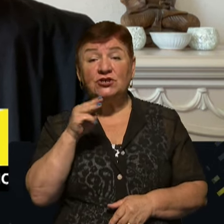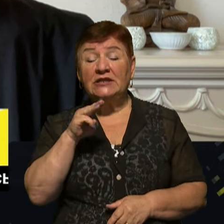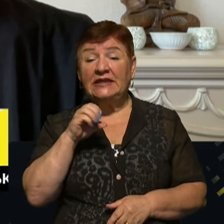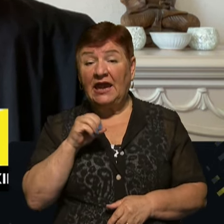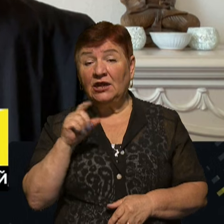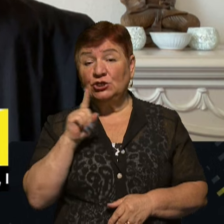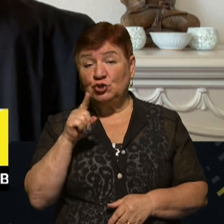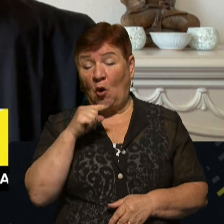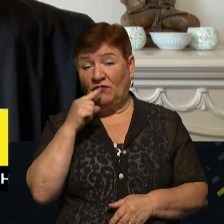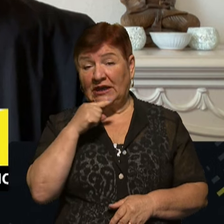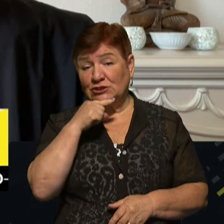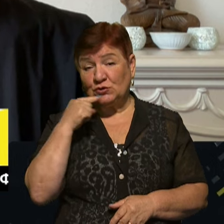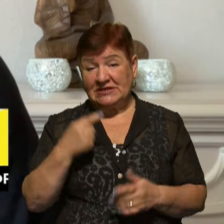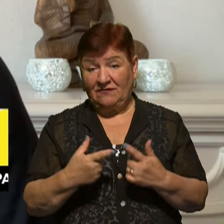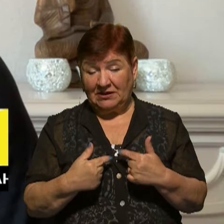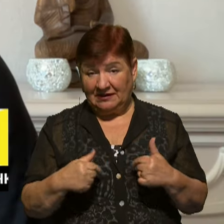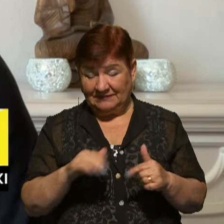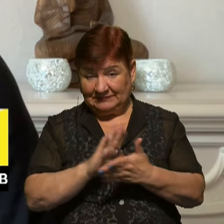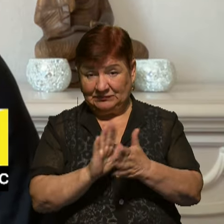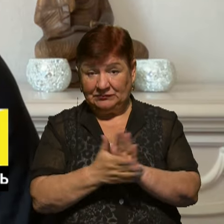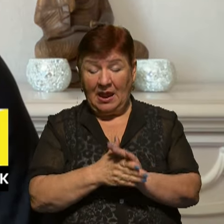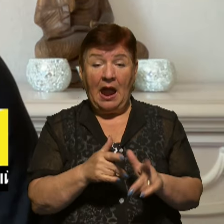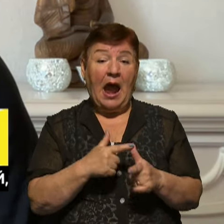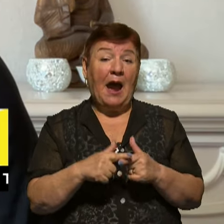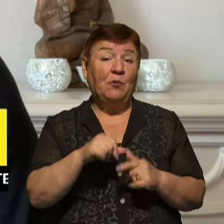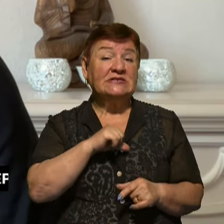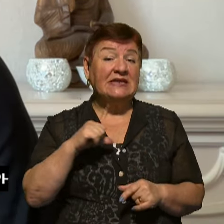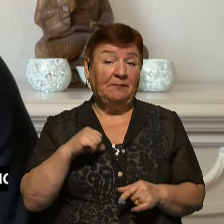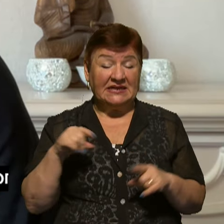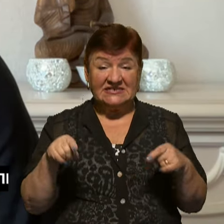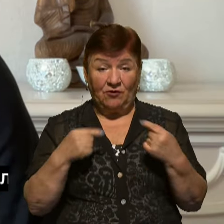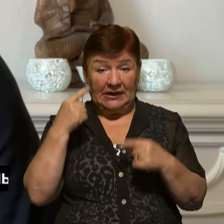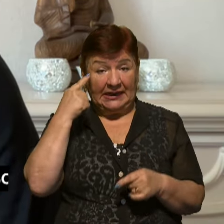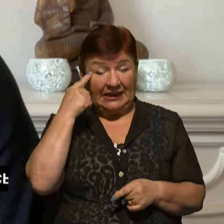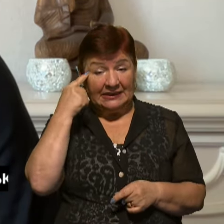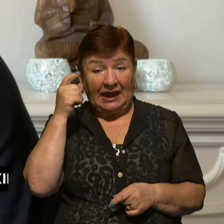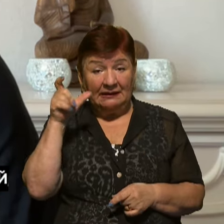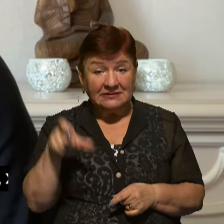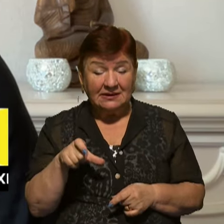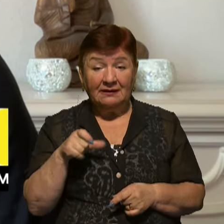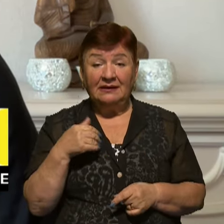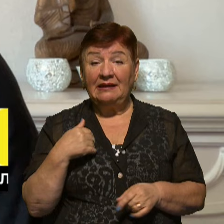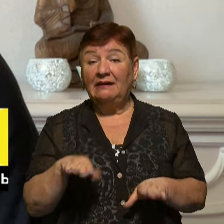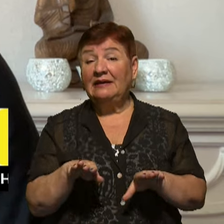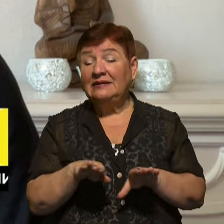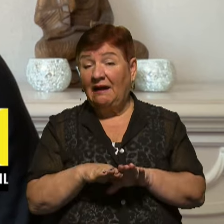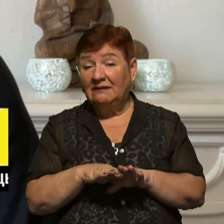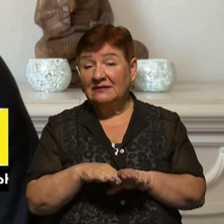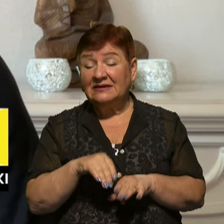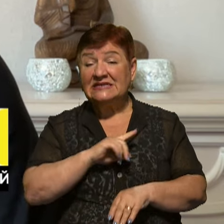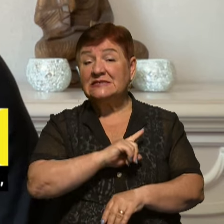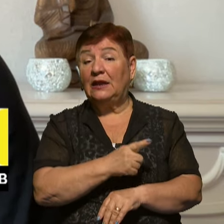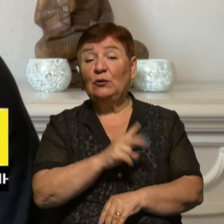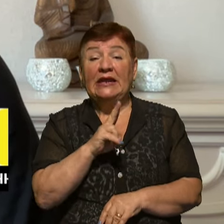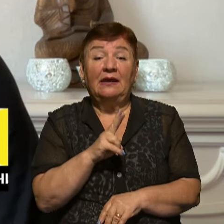проговорили з РФ. Те, що вони узгодили з РФ. Або самі китайці це створили. Тому я, в принципі, не так сильно розраховував на